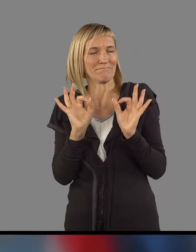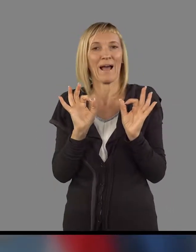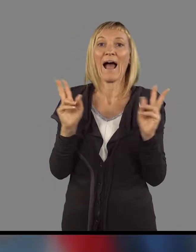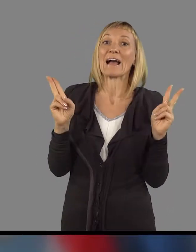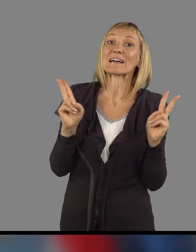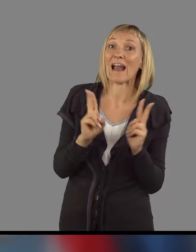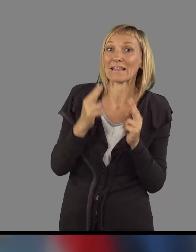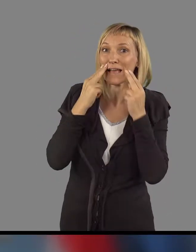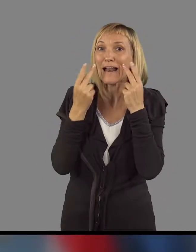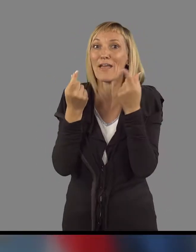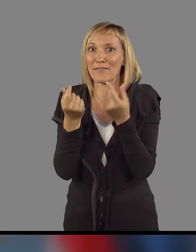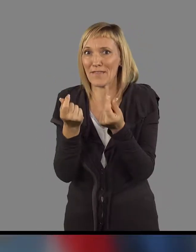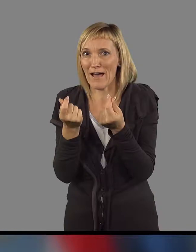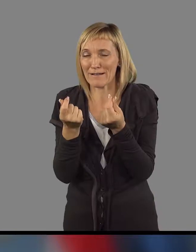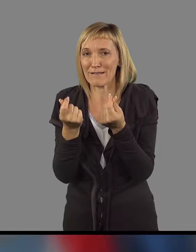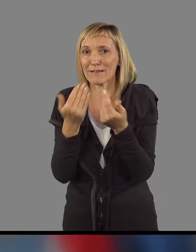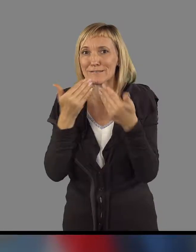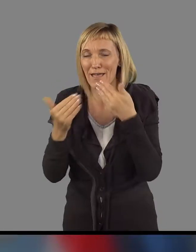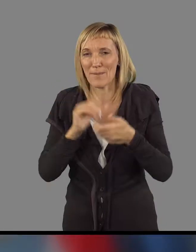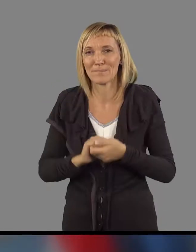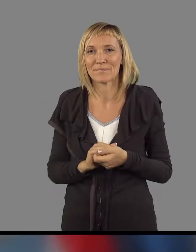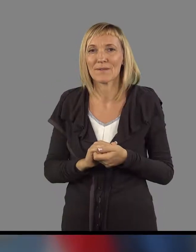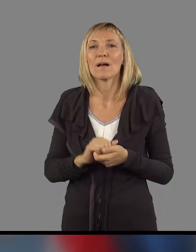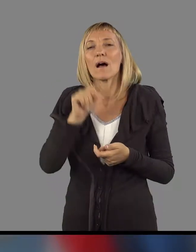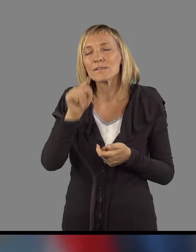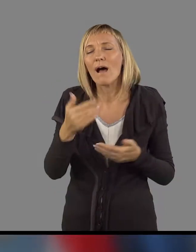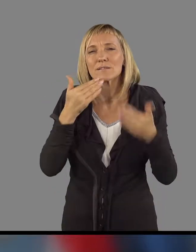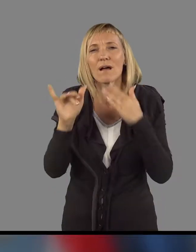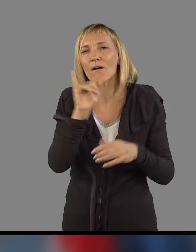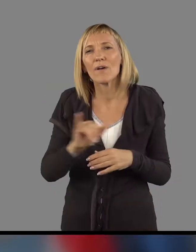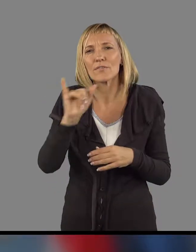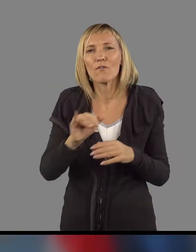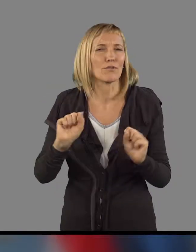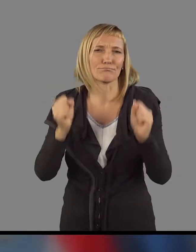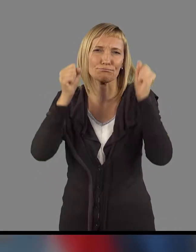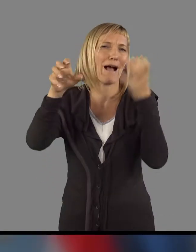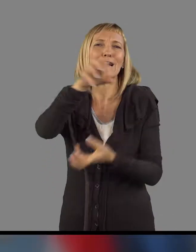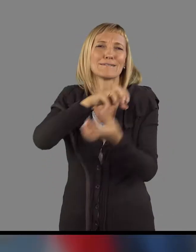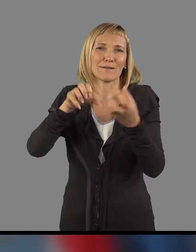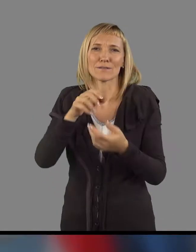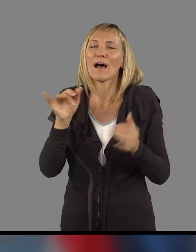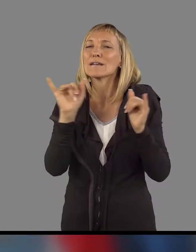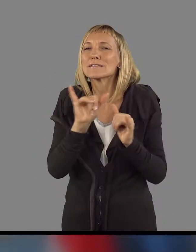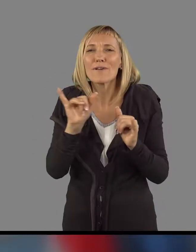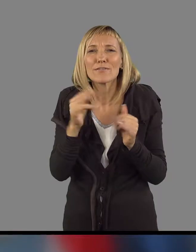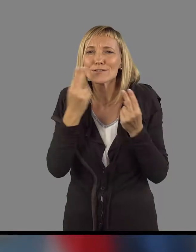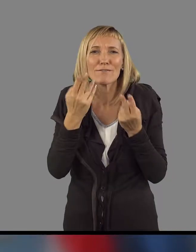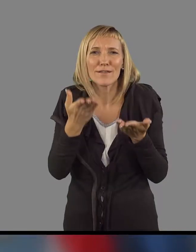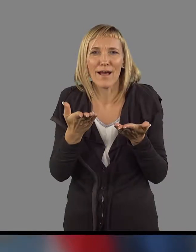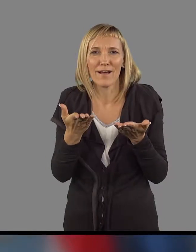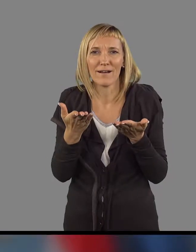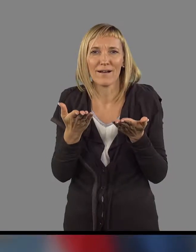kratke, kar se proračunske seje tiče. Proračunske seje so sveda vedno burne. Gre se za